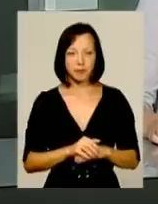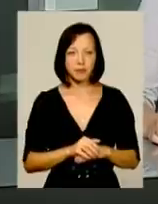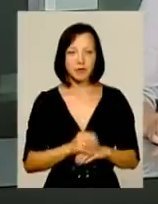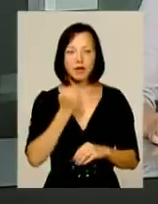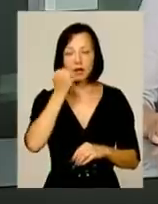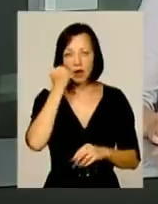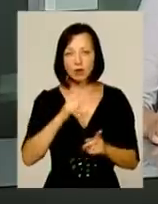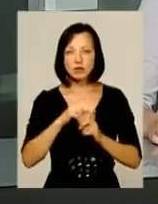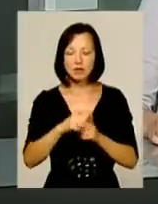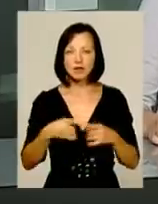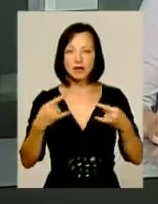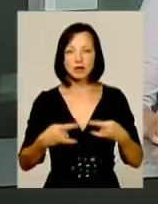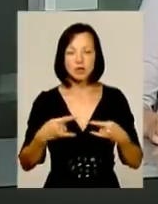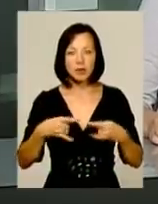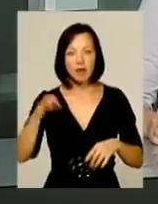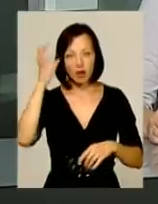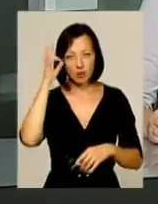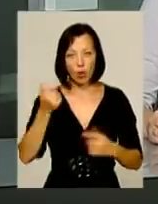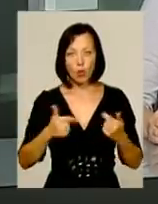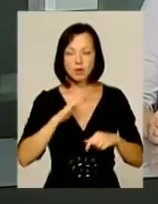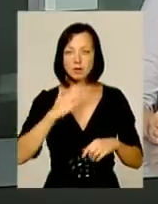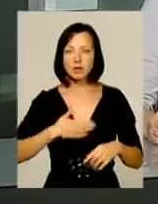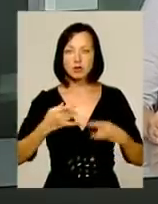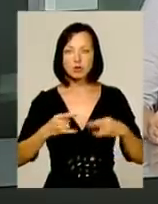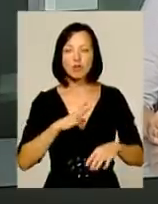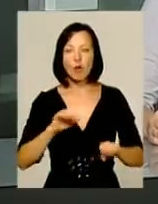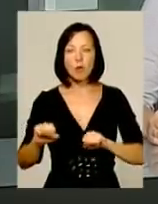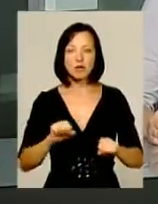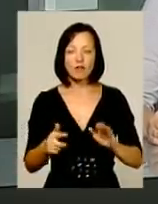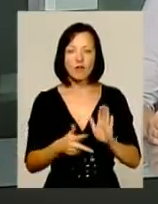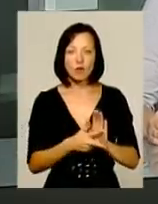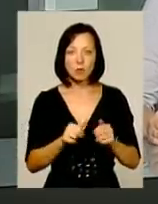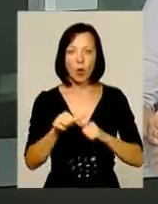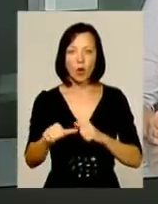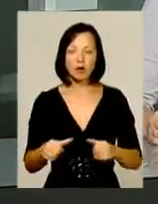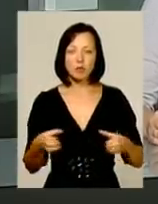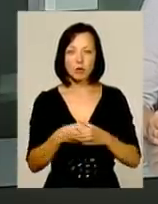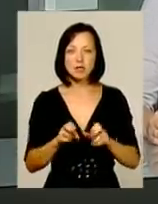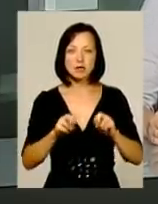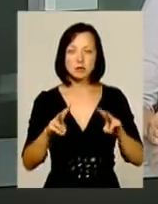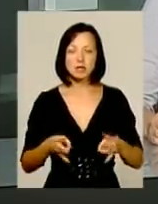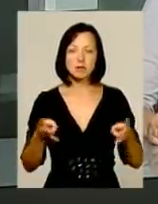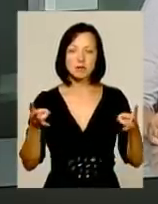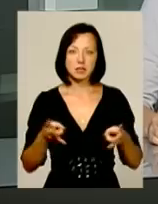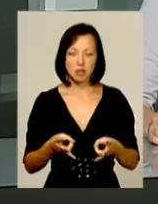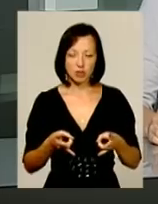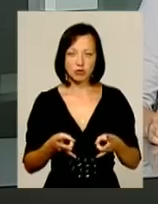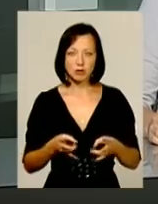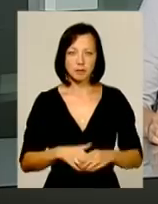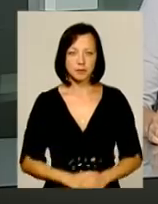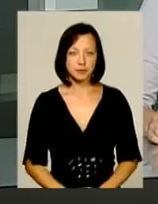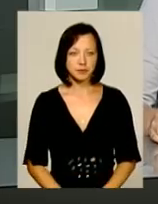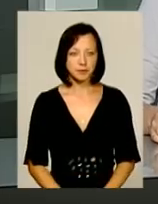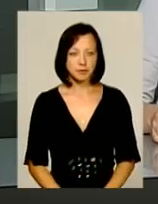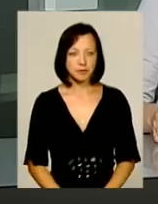Відповіді телеглядачам нагадаю. Гостом нашої студії був командир 8-го окремого полку спеціального призначення – полковник